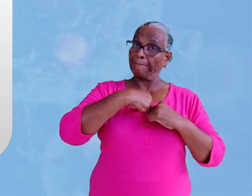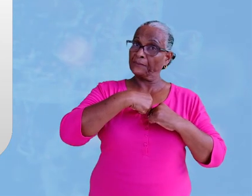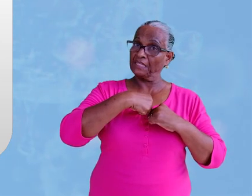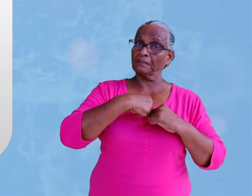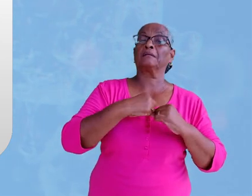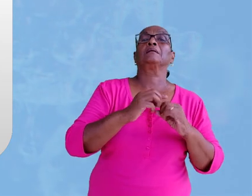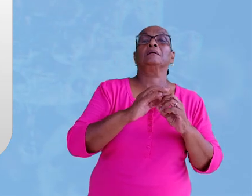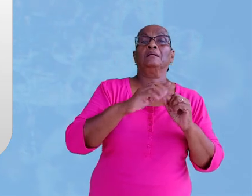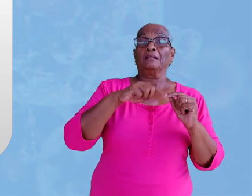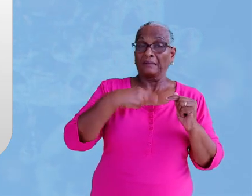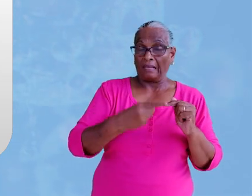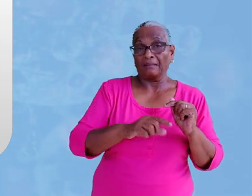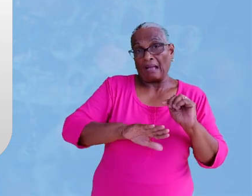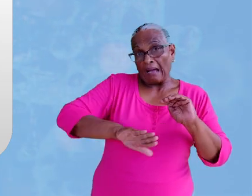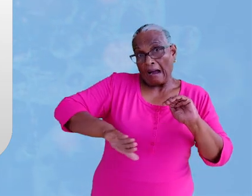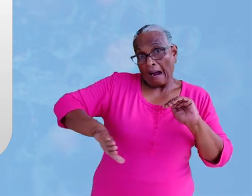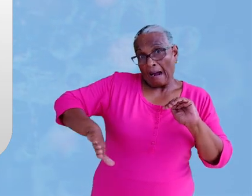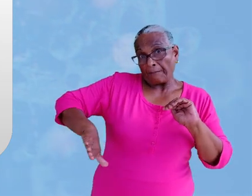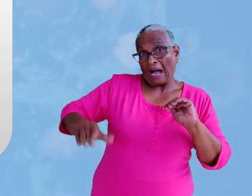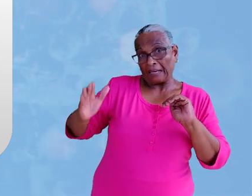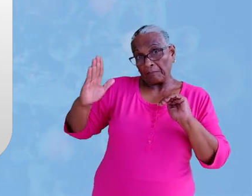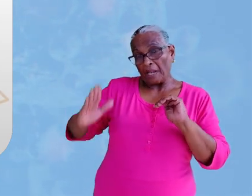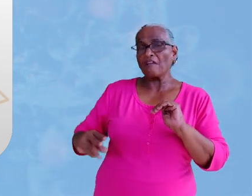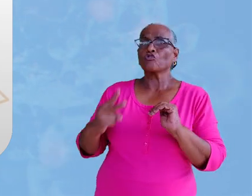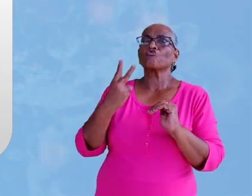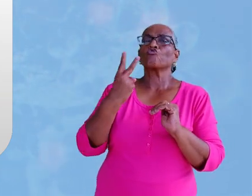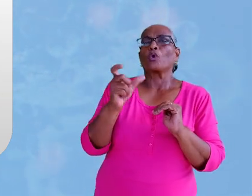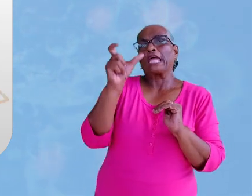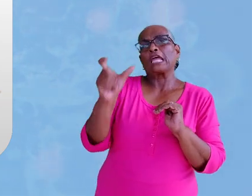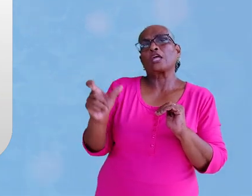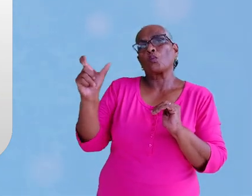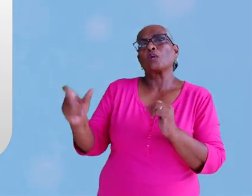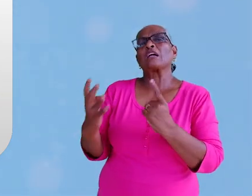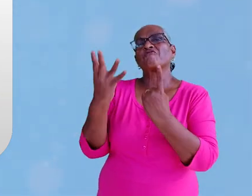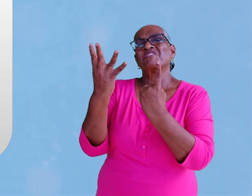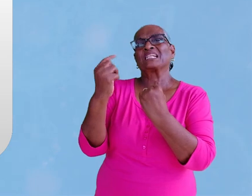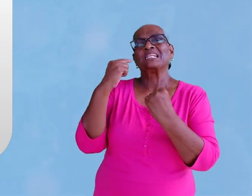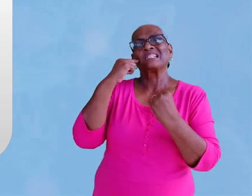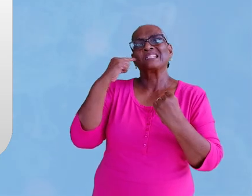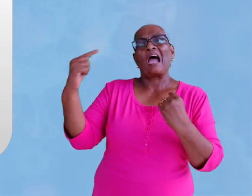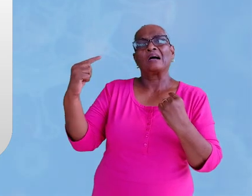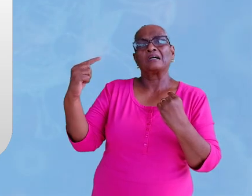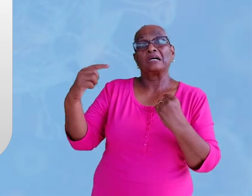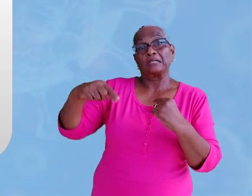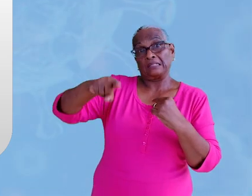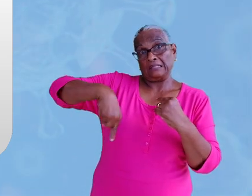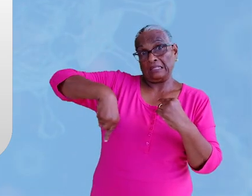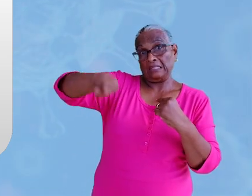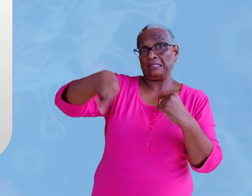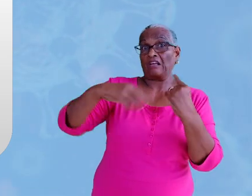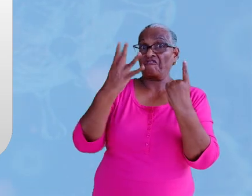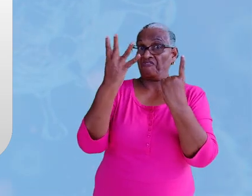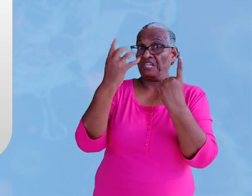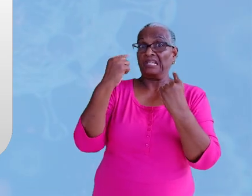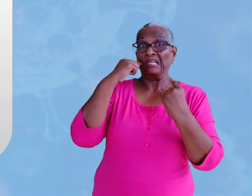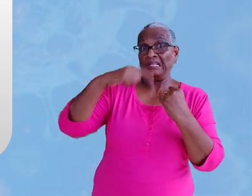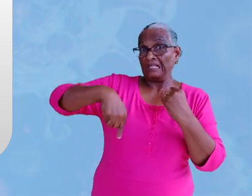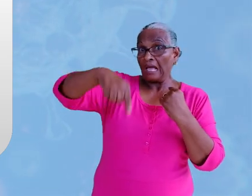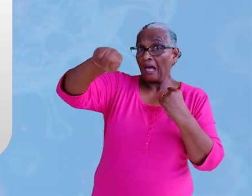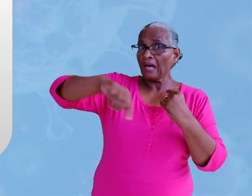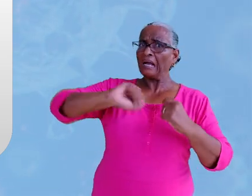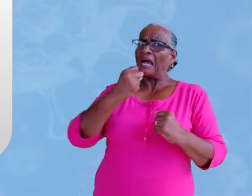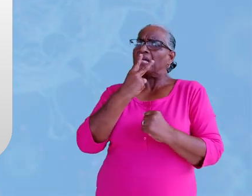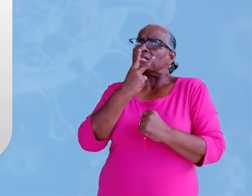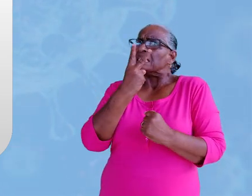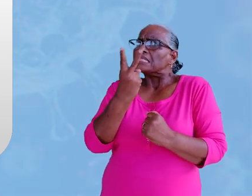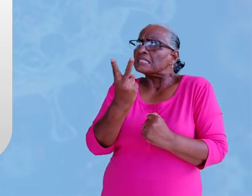quarantaine gaat blijven is ongeveer 2 weken, 14 dagen. Want binnen deze 14 dagen zie